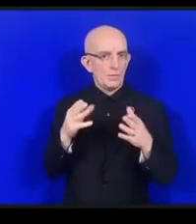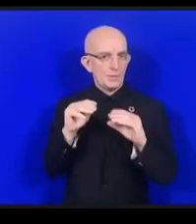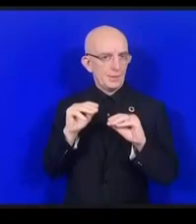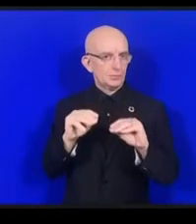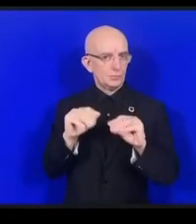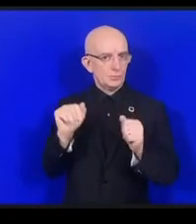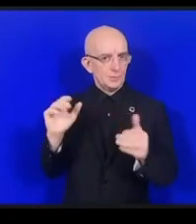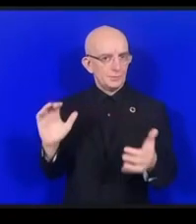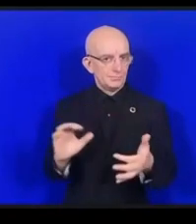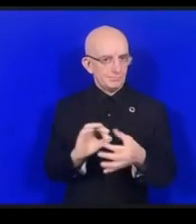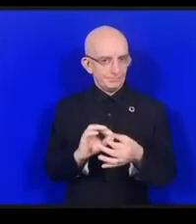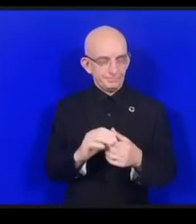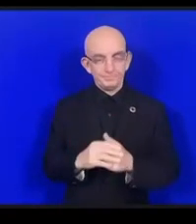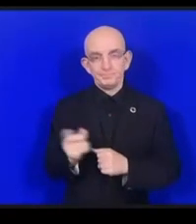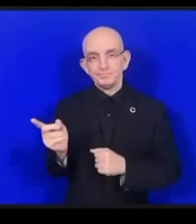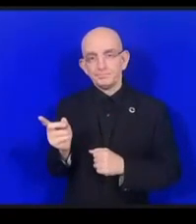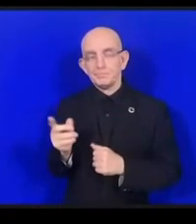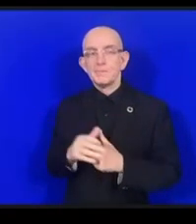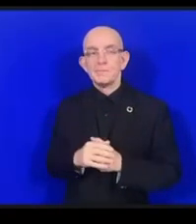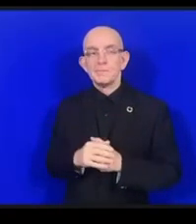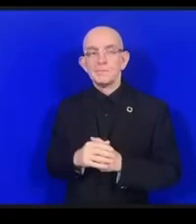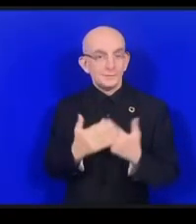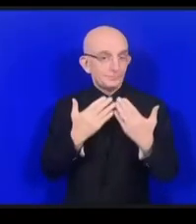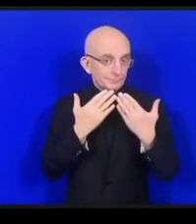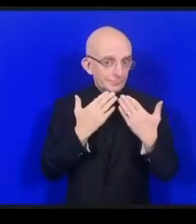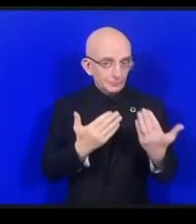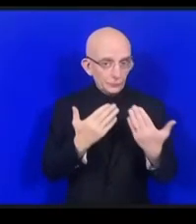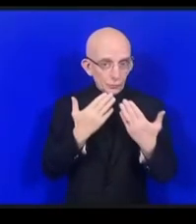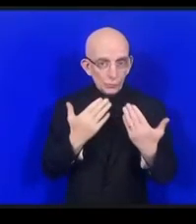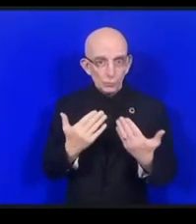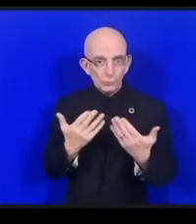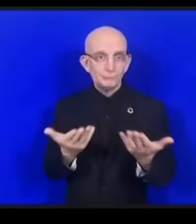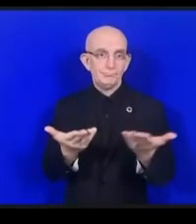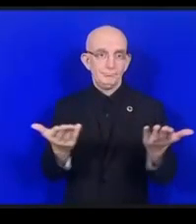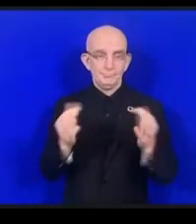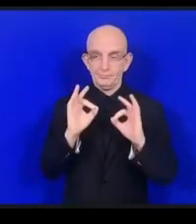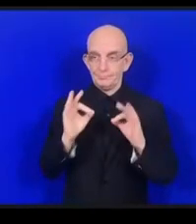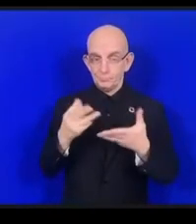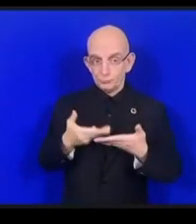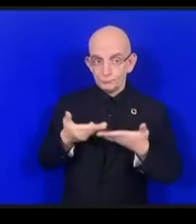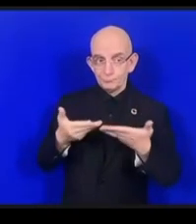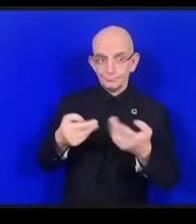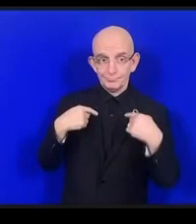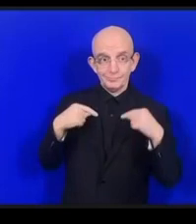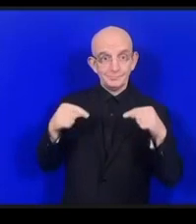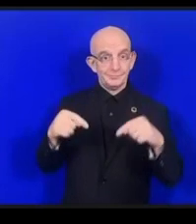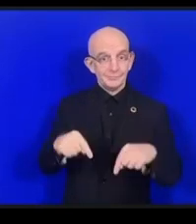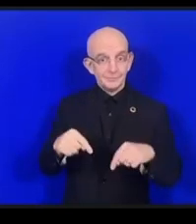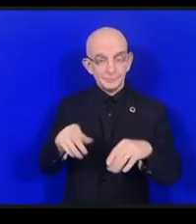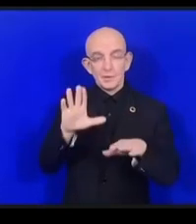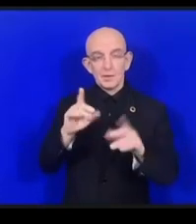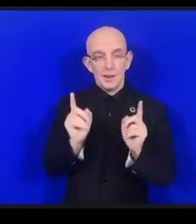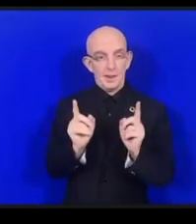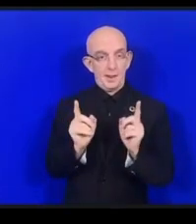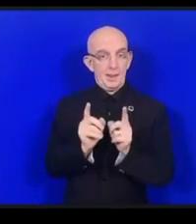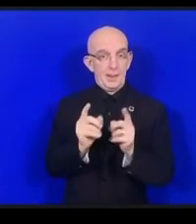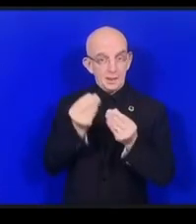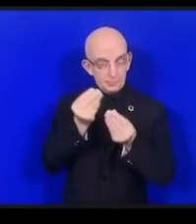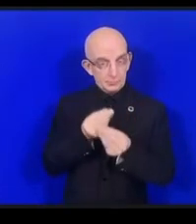今回ご招待いただきましたありがとうございますではOERオープンエデュケーショナルリソース